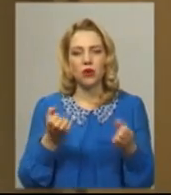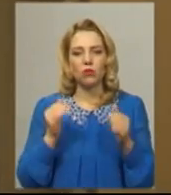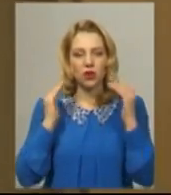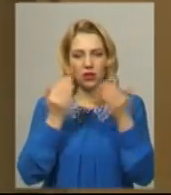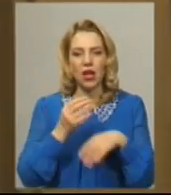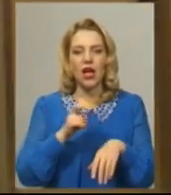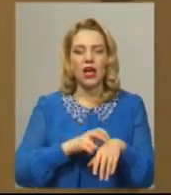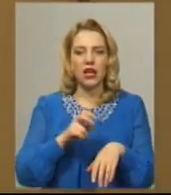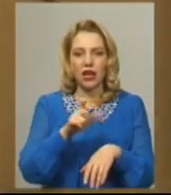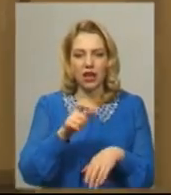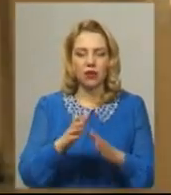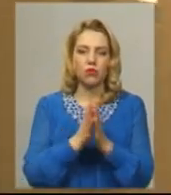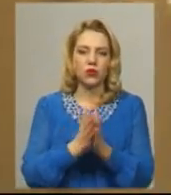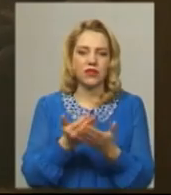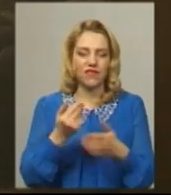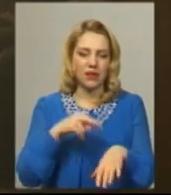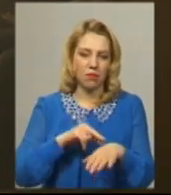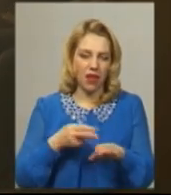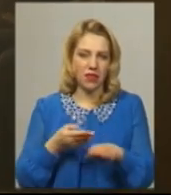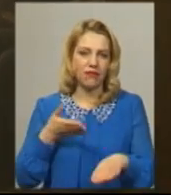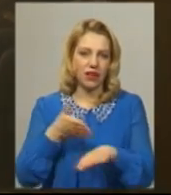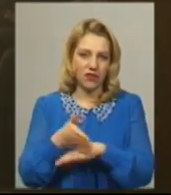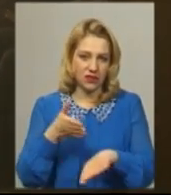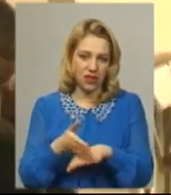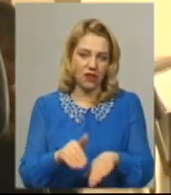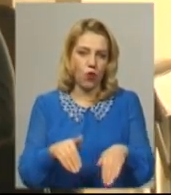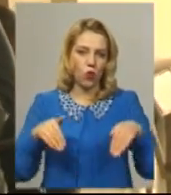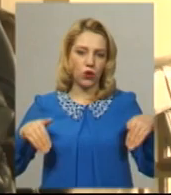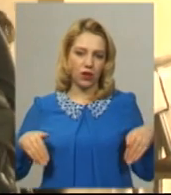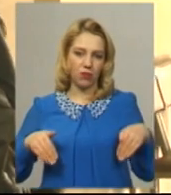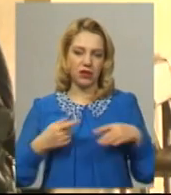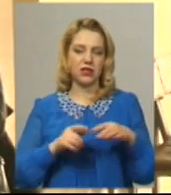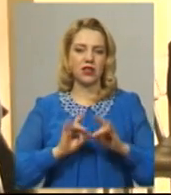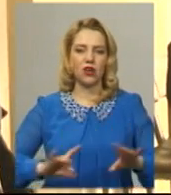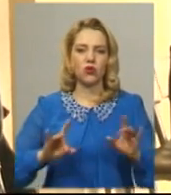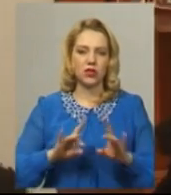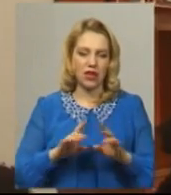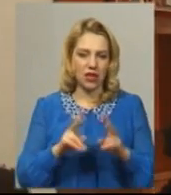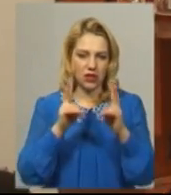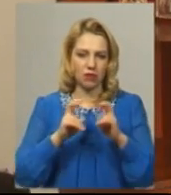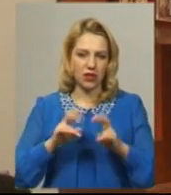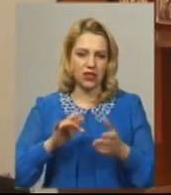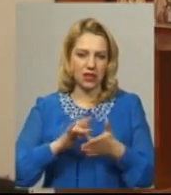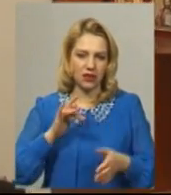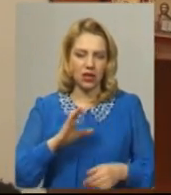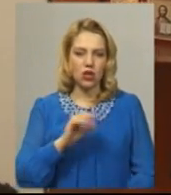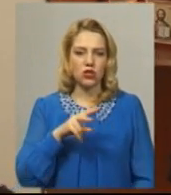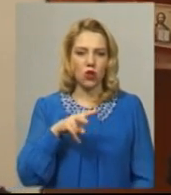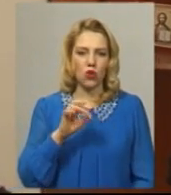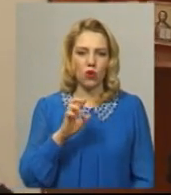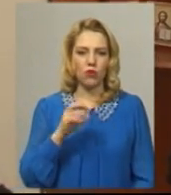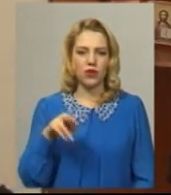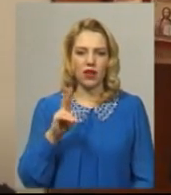просять пацієнти від планових візитів утриматися, каже директор Хмельницького міського лікувально-діагностичного центру Людмила Слободяник.